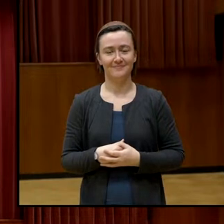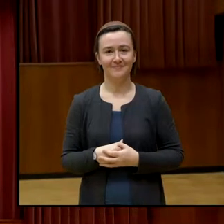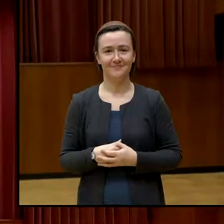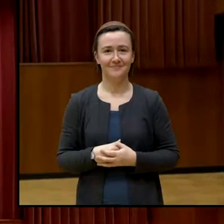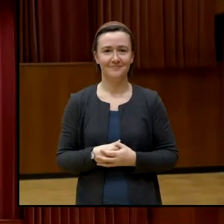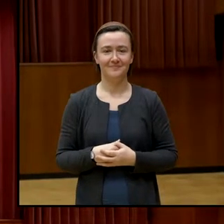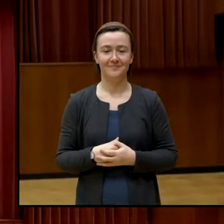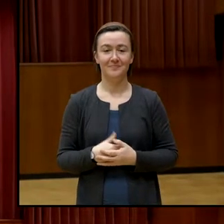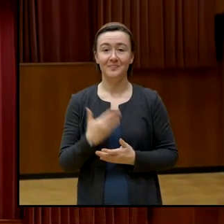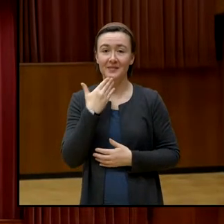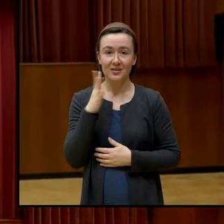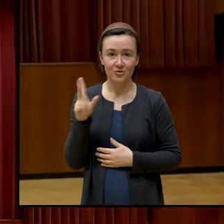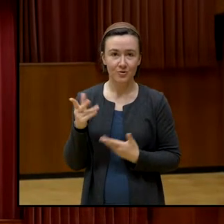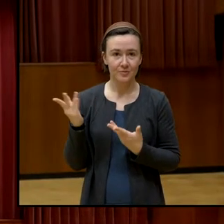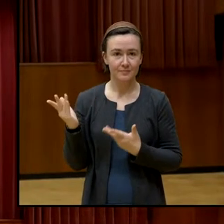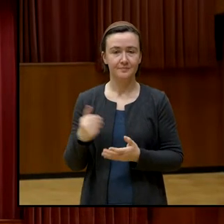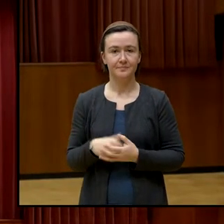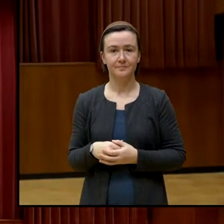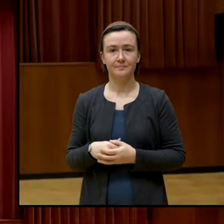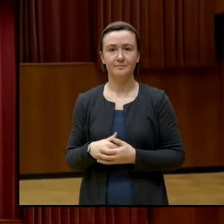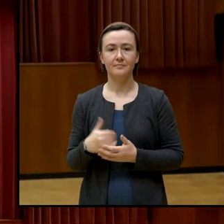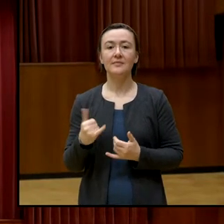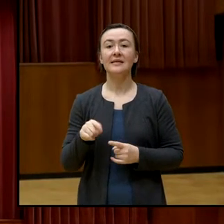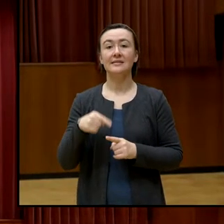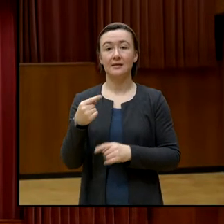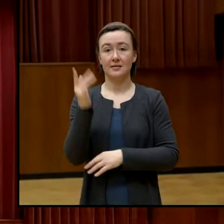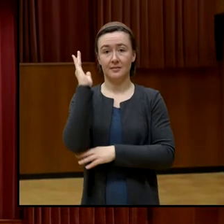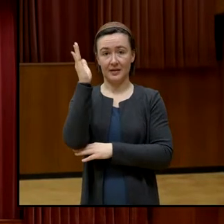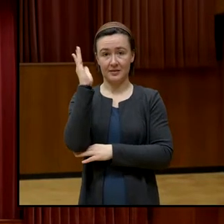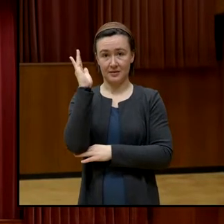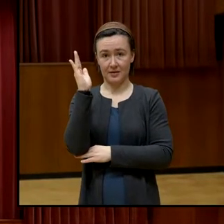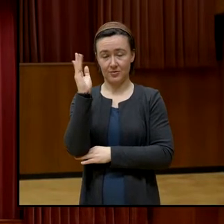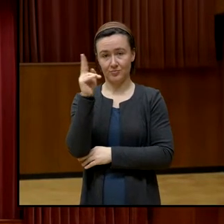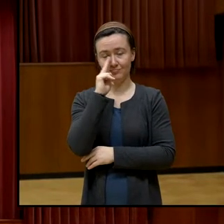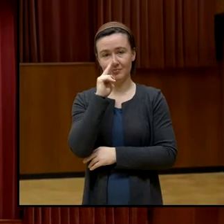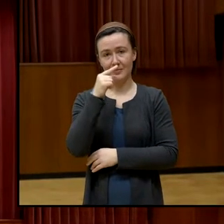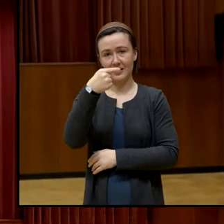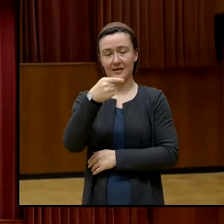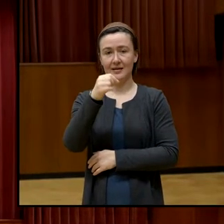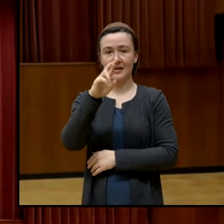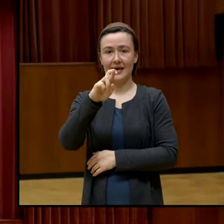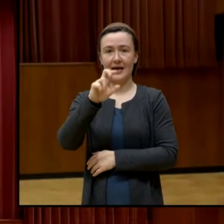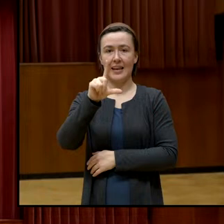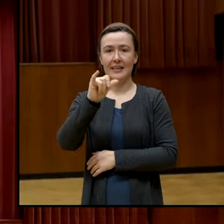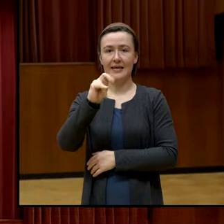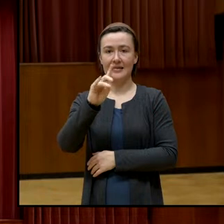Ja, danke schön. Nun kommen wir zur nächsten Präsentation. Liebe Galinde, möchtest du gleich deine Frage stellen?